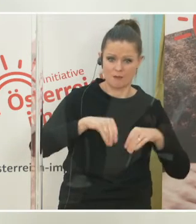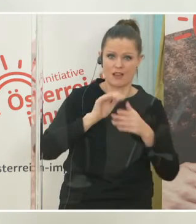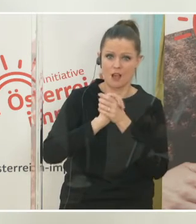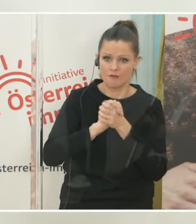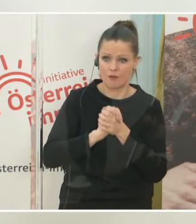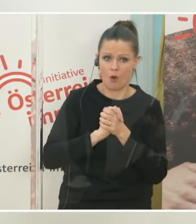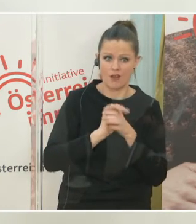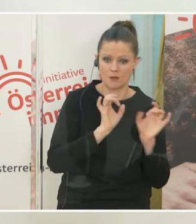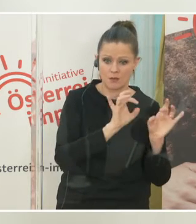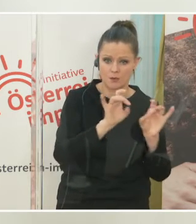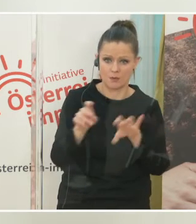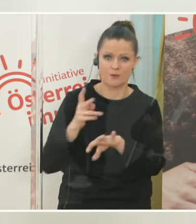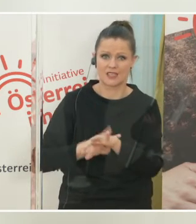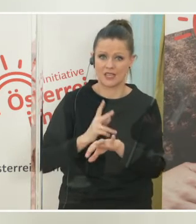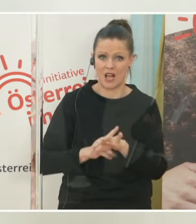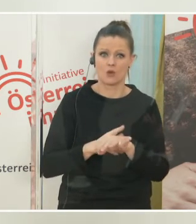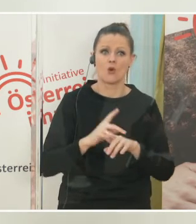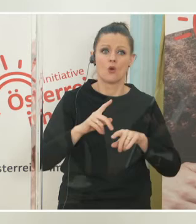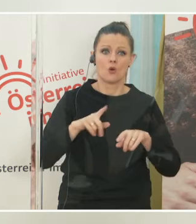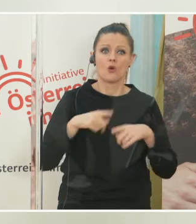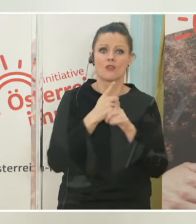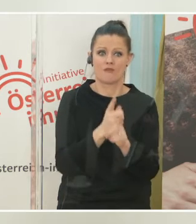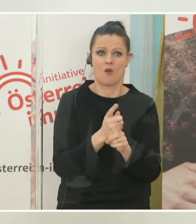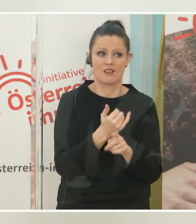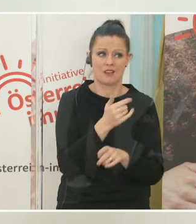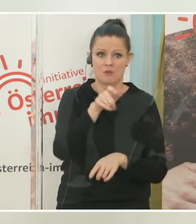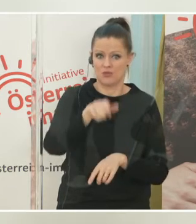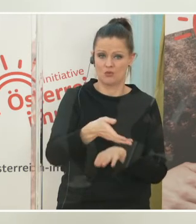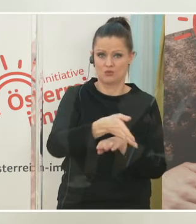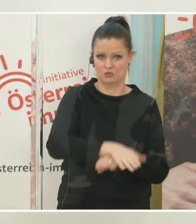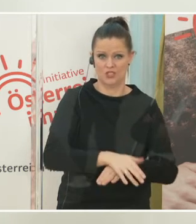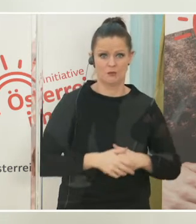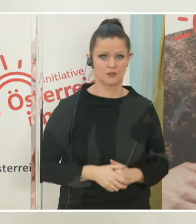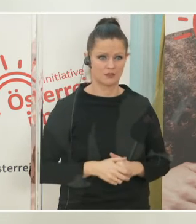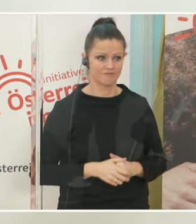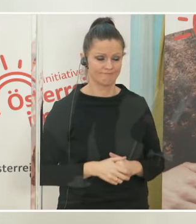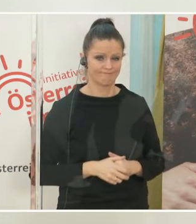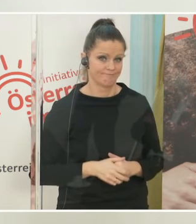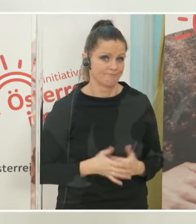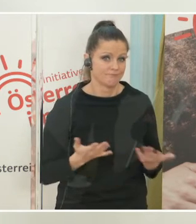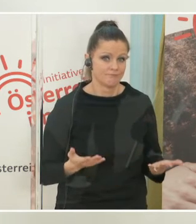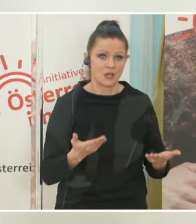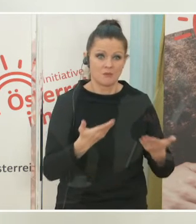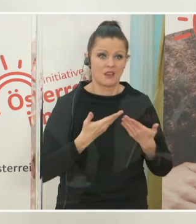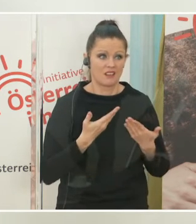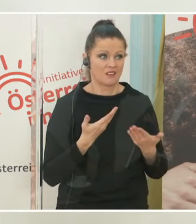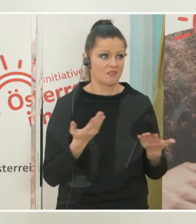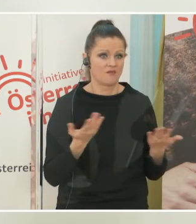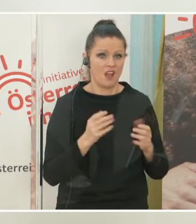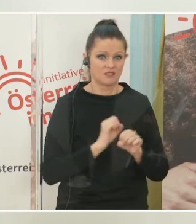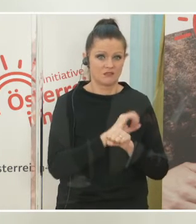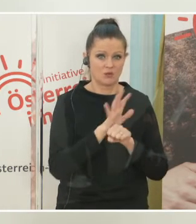und davor jemanden zu verlieren. Die Einsamkeit, die uns das Virus bringt, verstärkt diese Gefühle